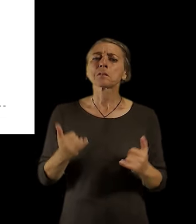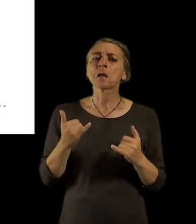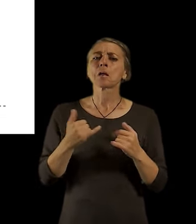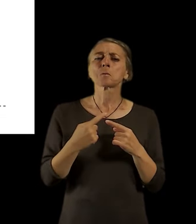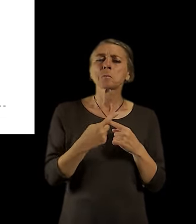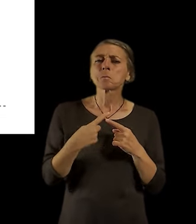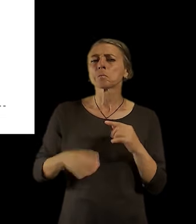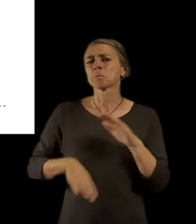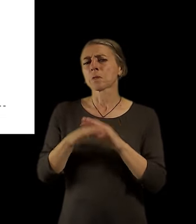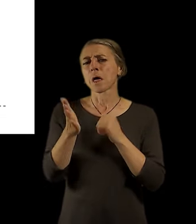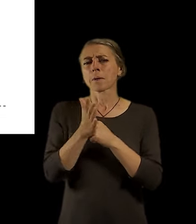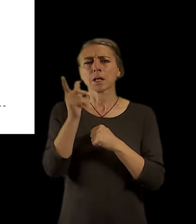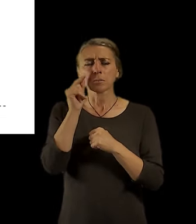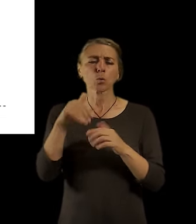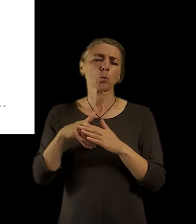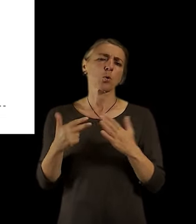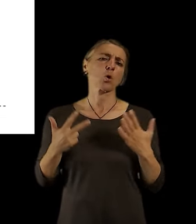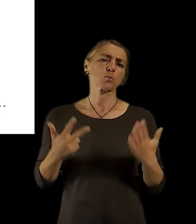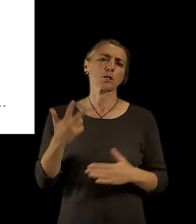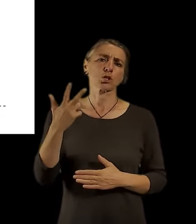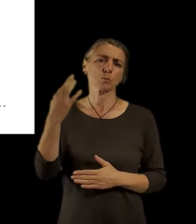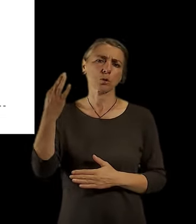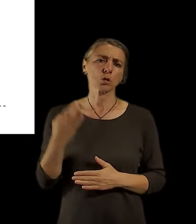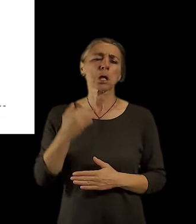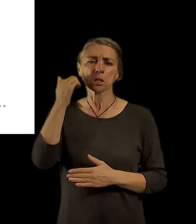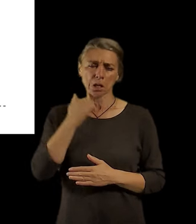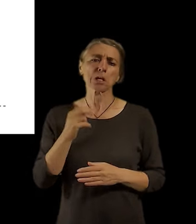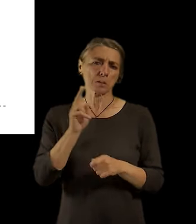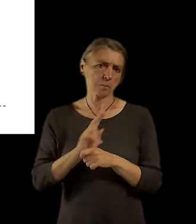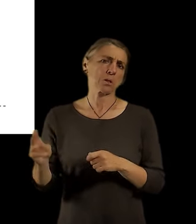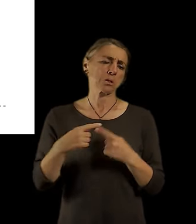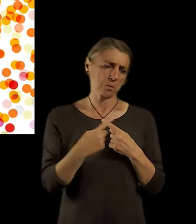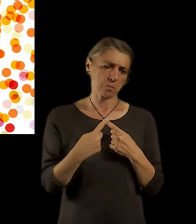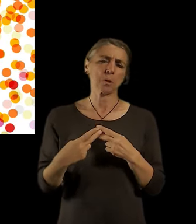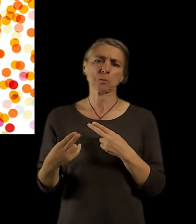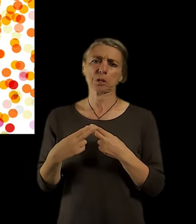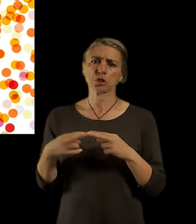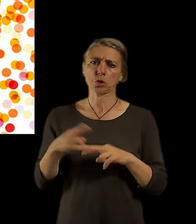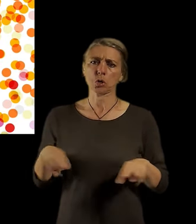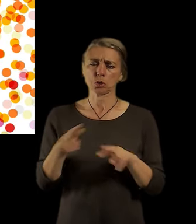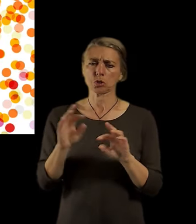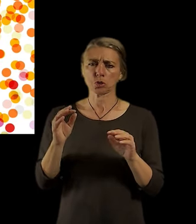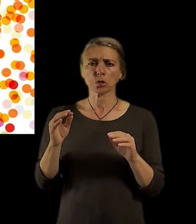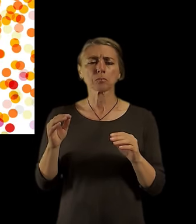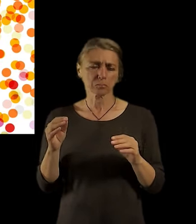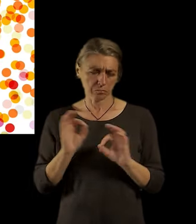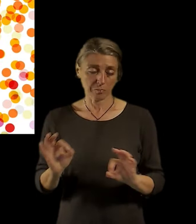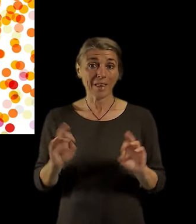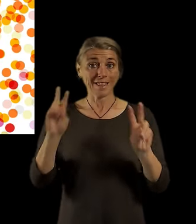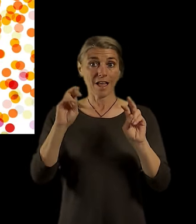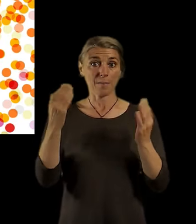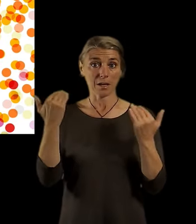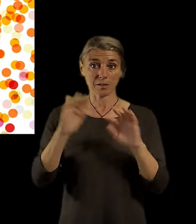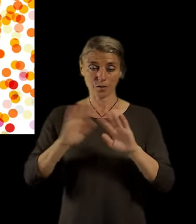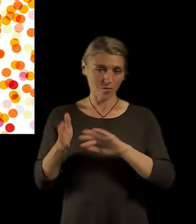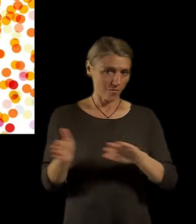do těch 15 minut je 83% obyvatel Prahy. Tak, kromě rekreáce jsme se zabývali i hřbitovi.